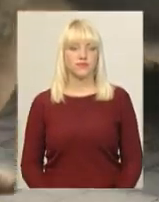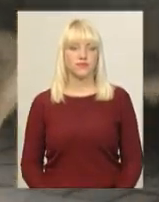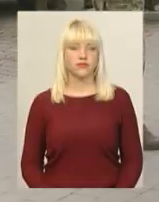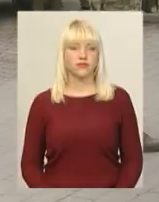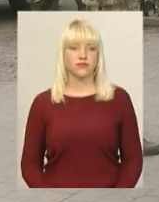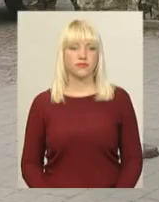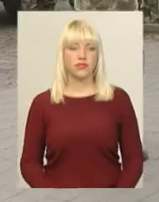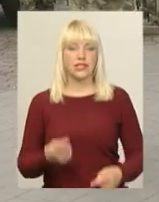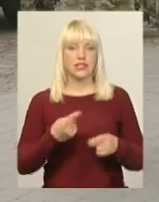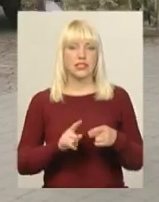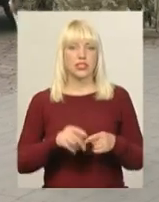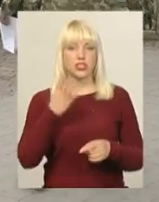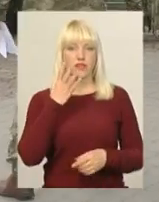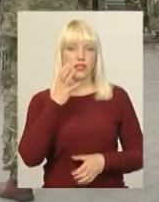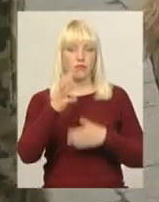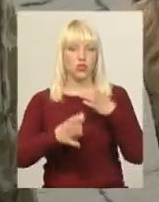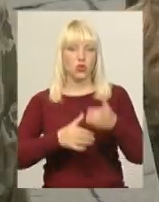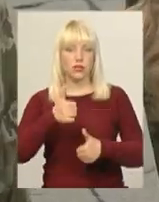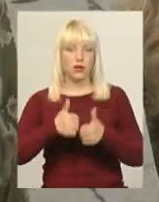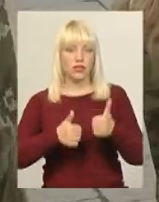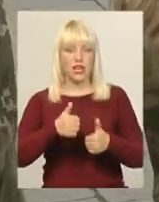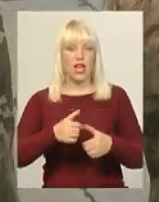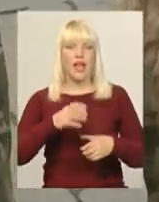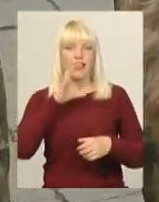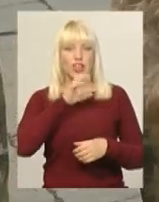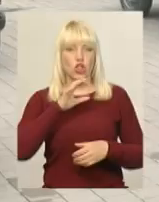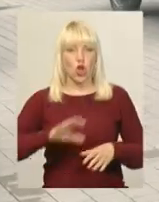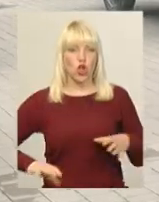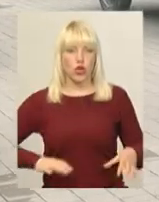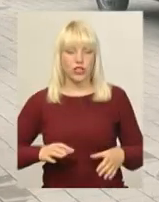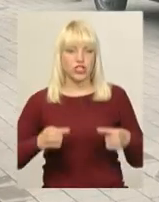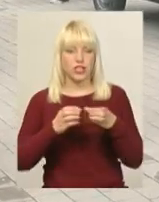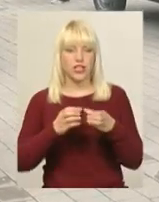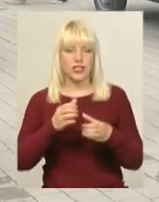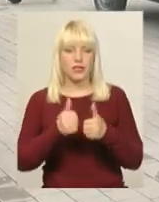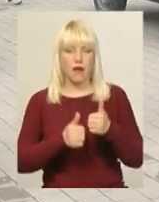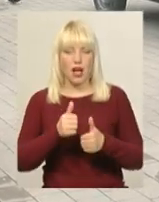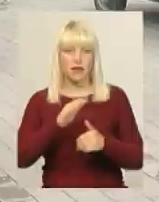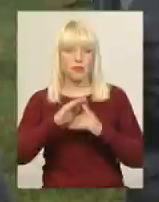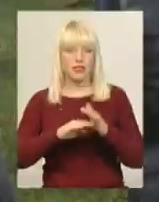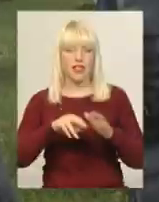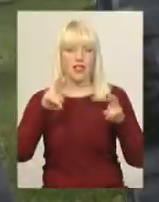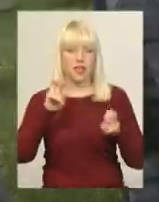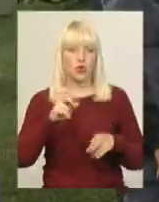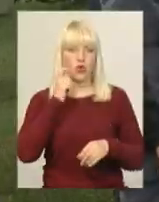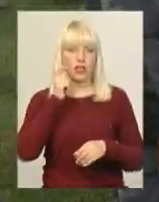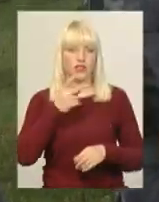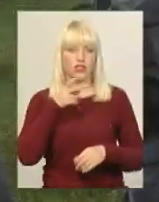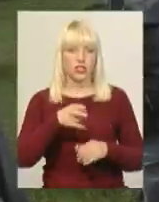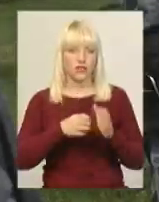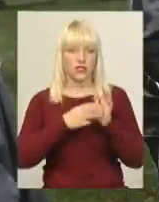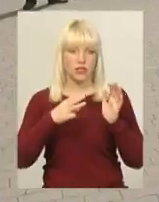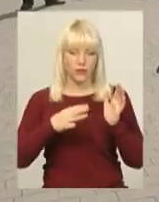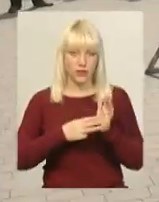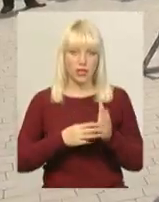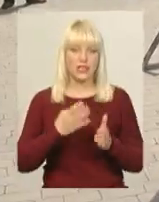Це четверті міжнародні змагання кінологічних команд під назвою Україна-2018. Участь у них бере 31 команда з 9